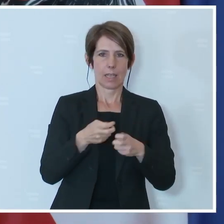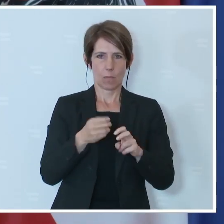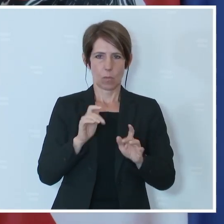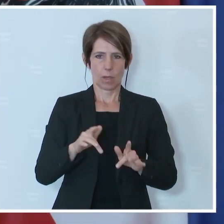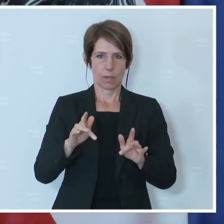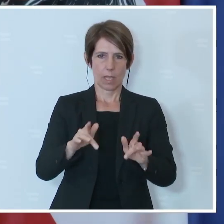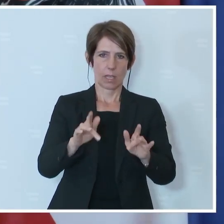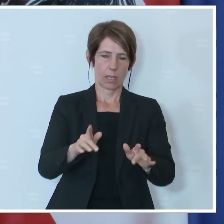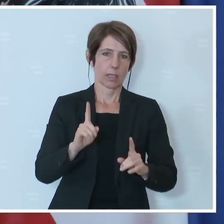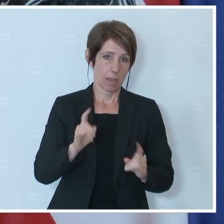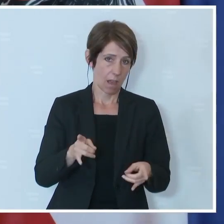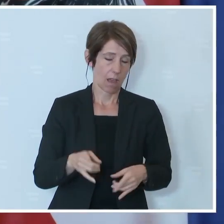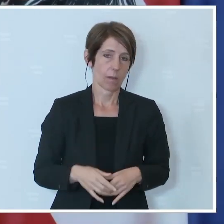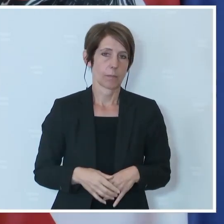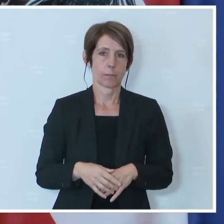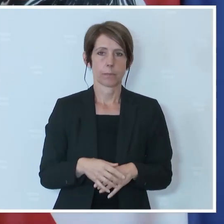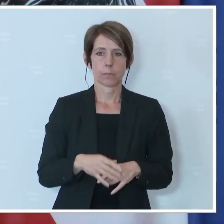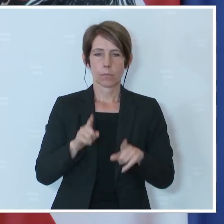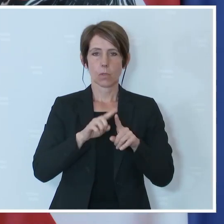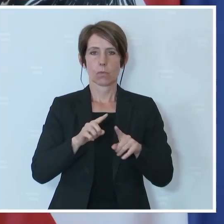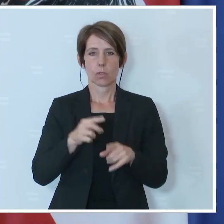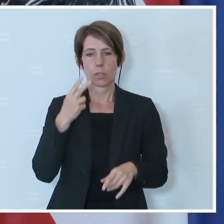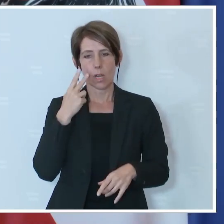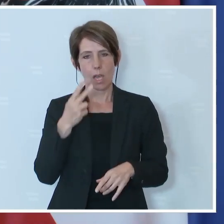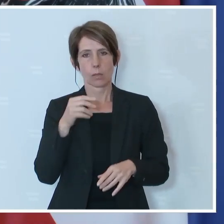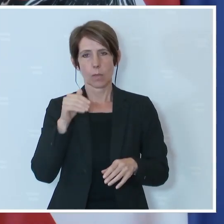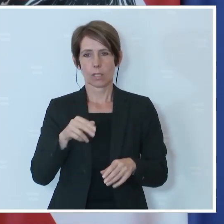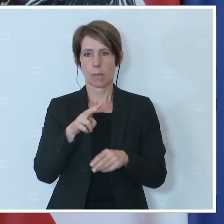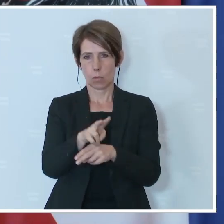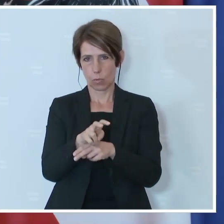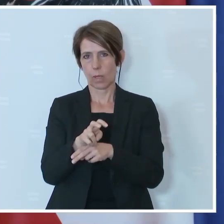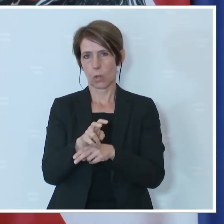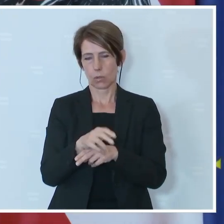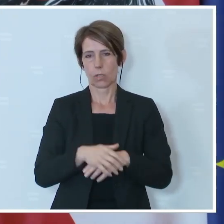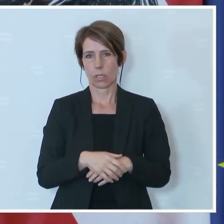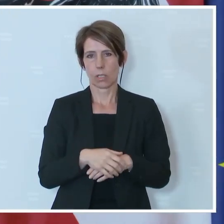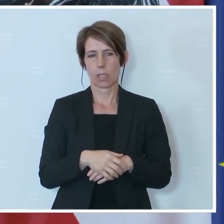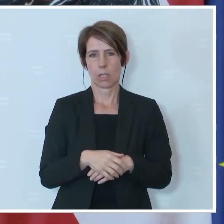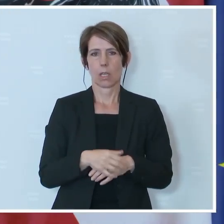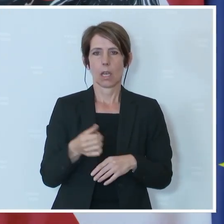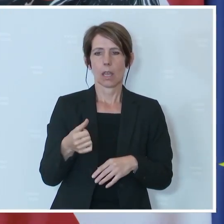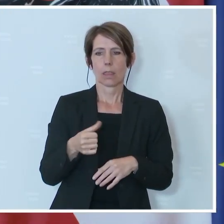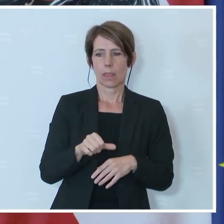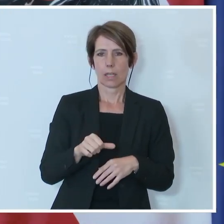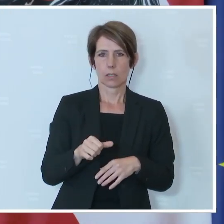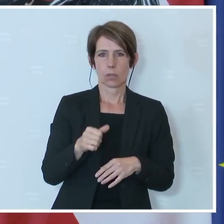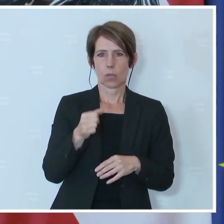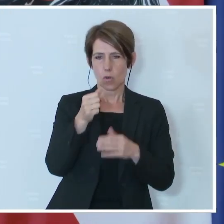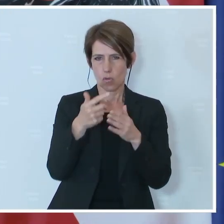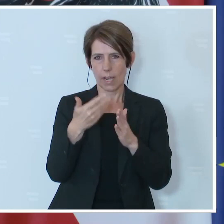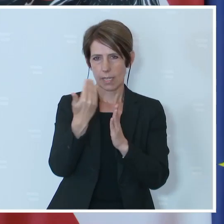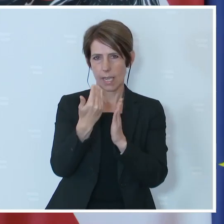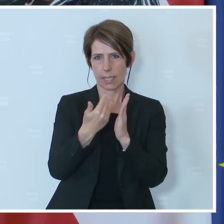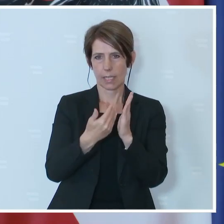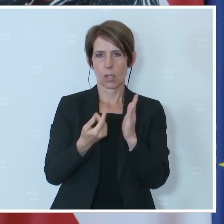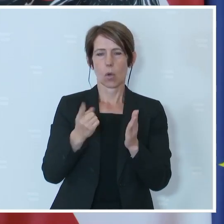sind verschiedene Aspekte zu berücksichtigen. Nur eines bei diesen Rankings und